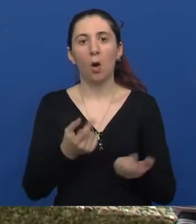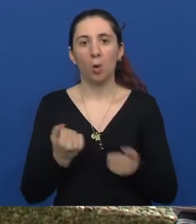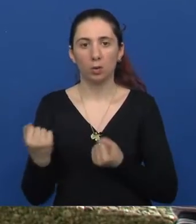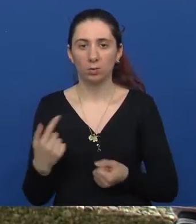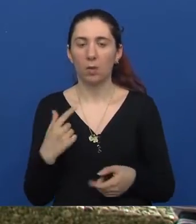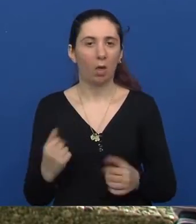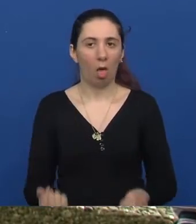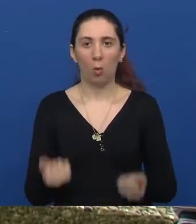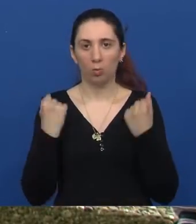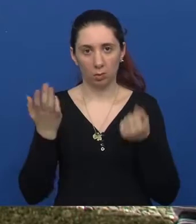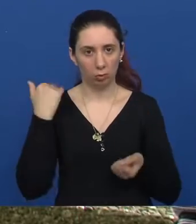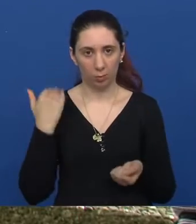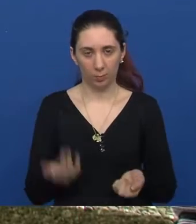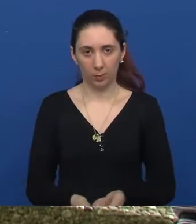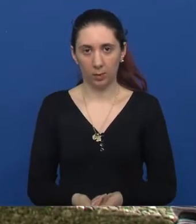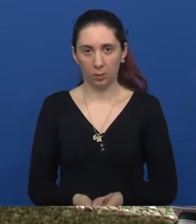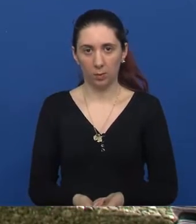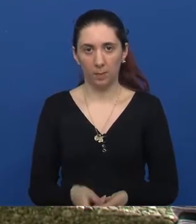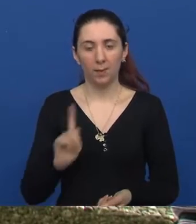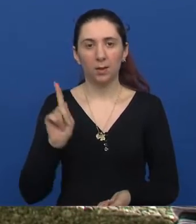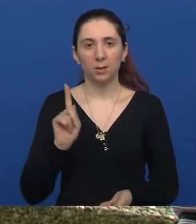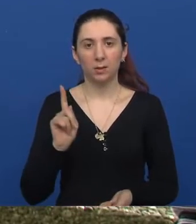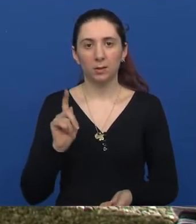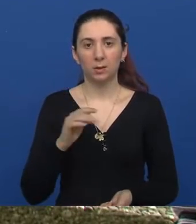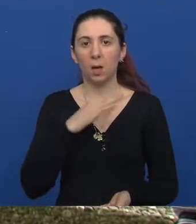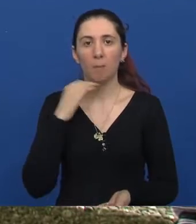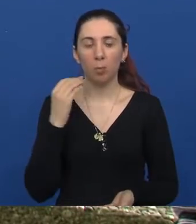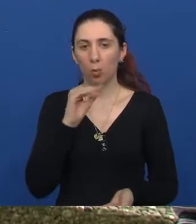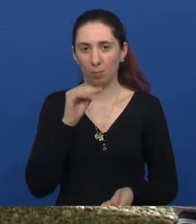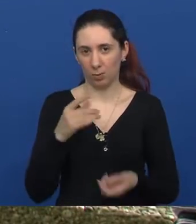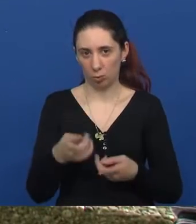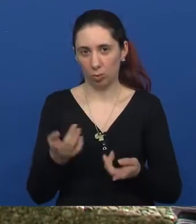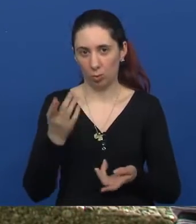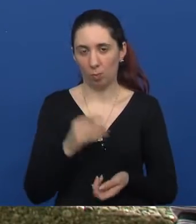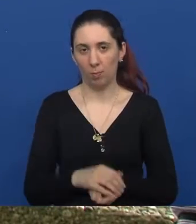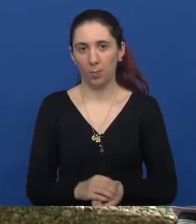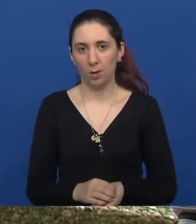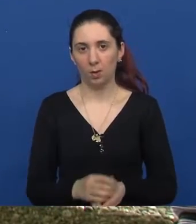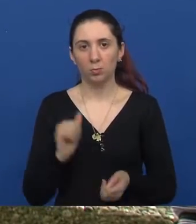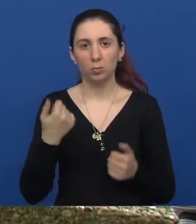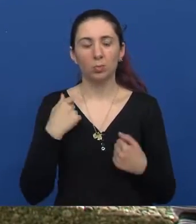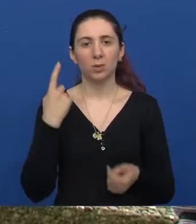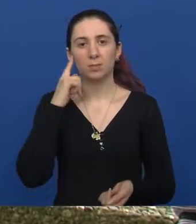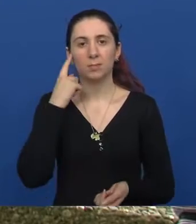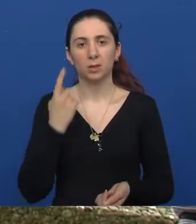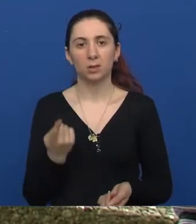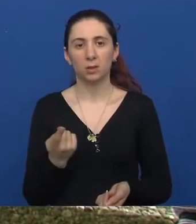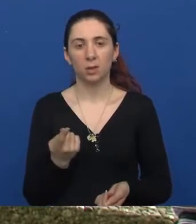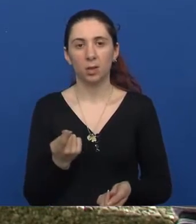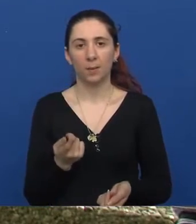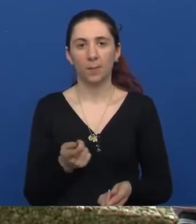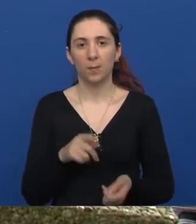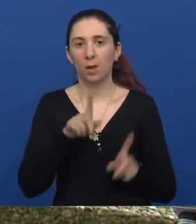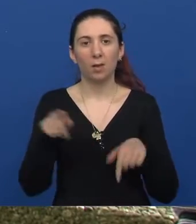Jako teško. Jako teško. Nisam baš puno o tome nikome ni govorila. Bila sam mislila, ono, neće